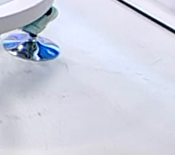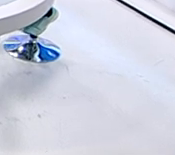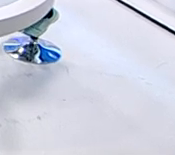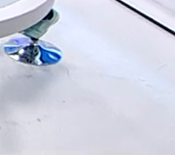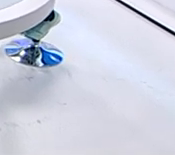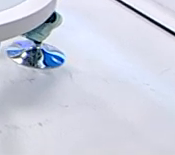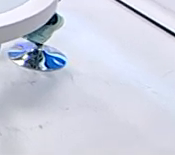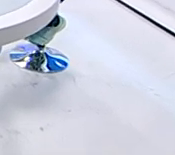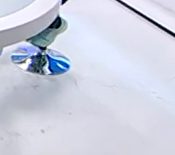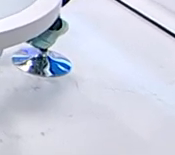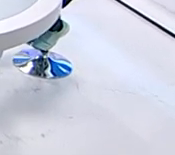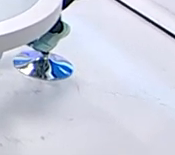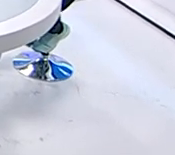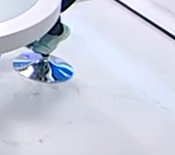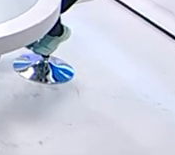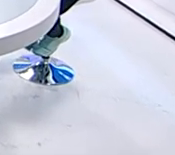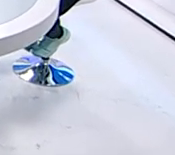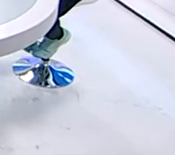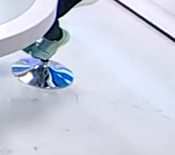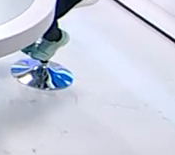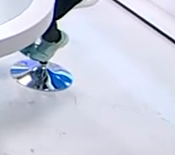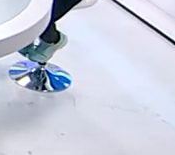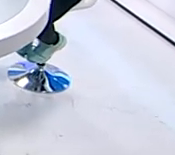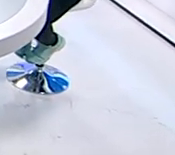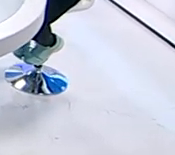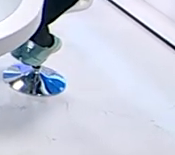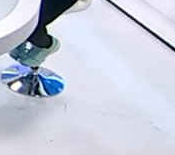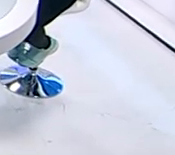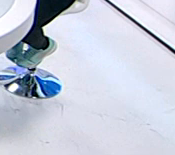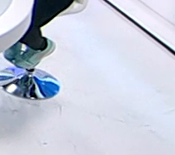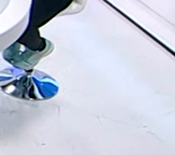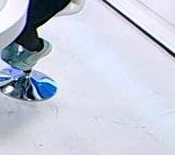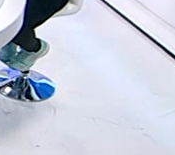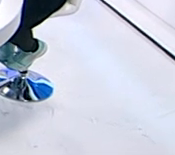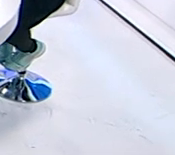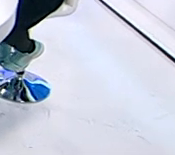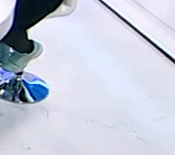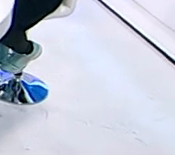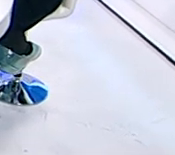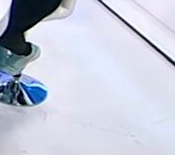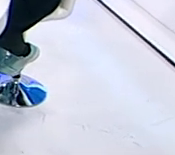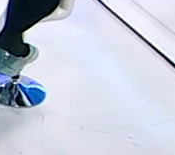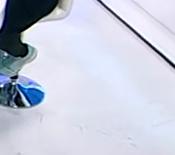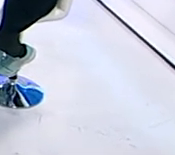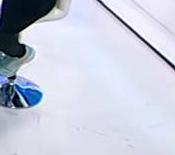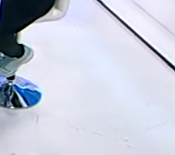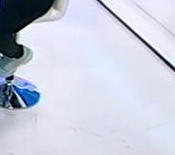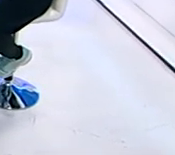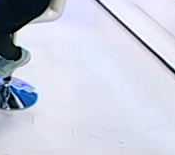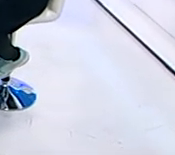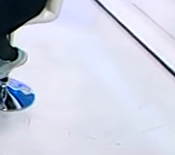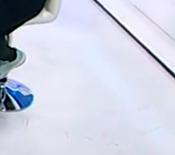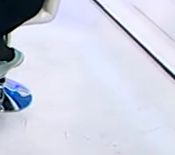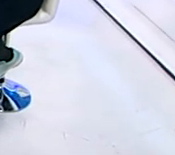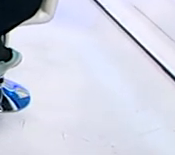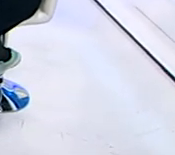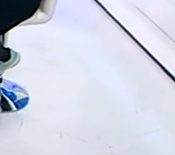πολύ ωραίο. Αυτό μας βγάζει και η είδηση και θα χαρούμε και πάρα πολύ βέβαια να το δούμε. Πώς έχει αγκαλιάσει ο κόσμος